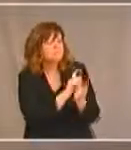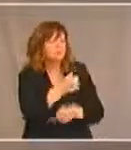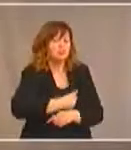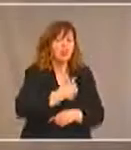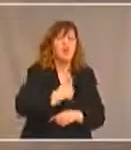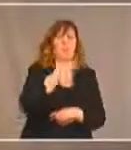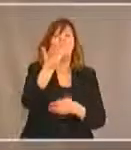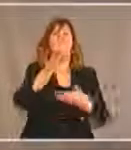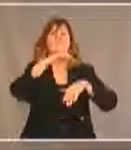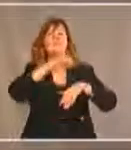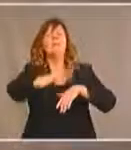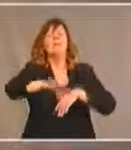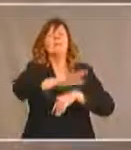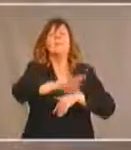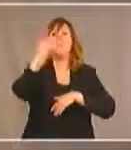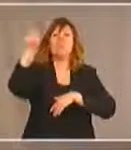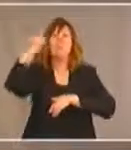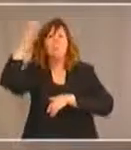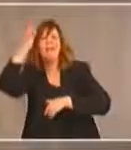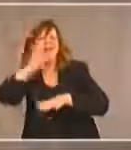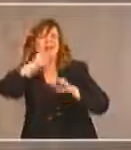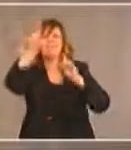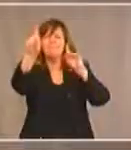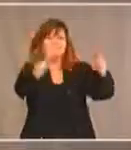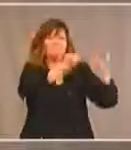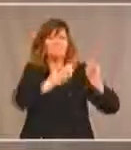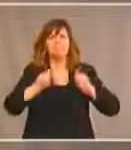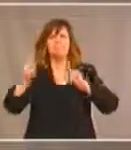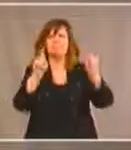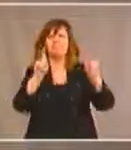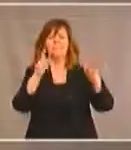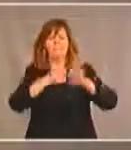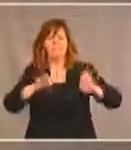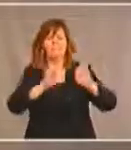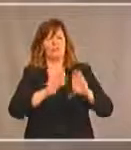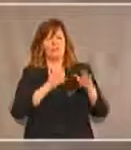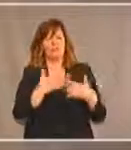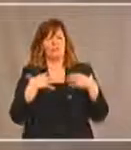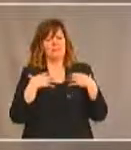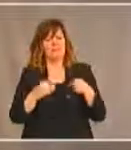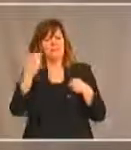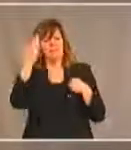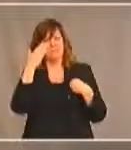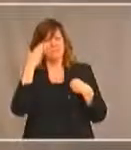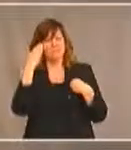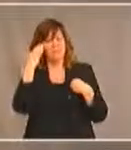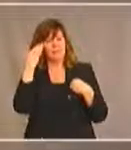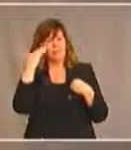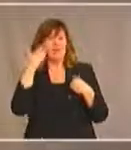'au gouvernement fédéral, sur plusieurs questions, mais surtout sur le bien-être mental dans nos communautés.